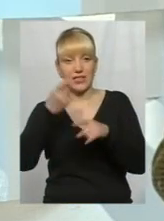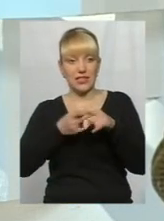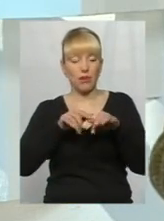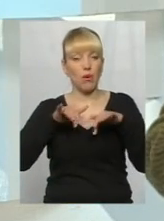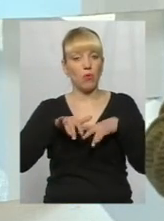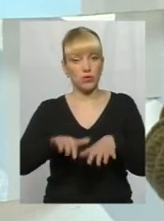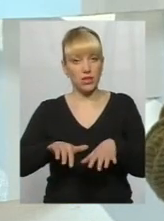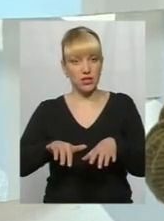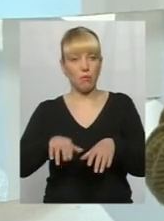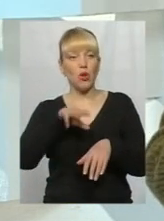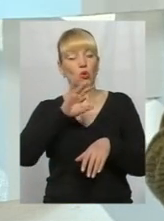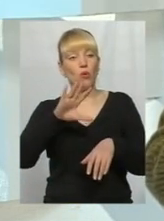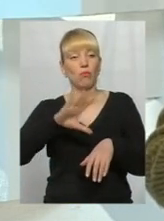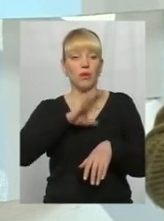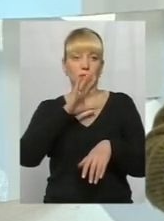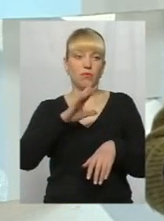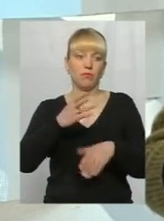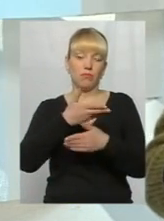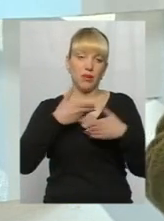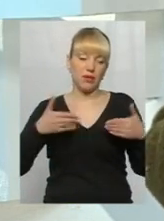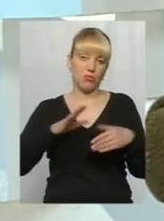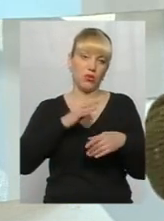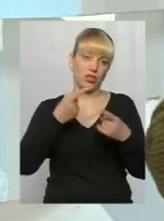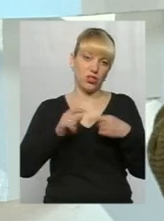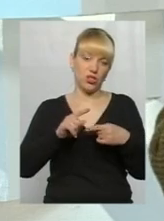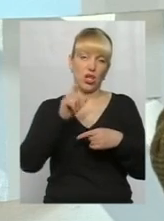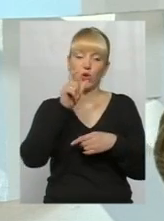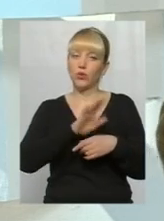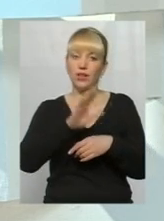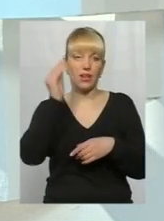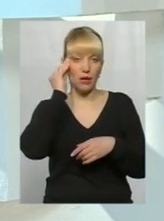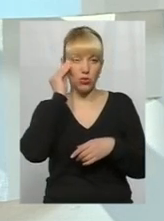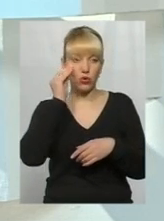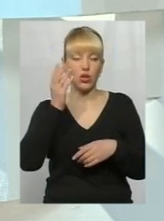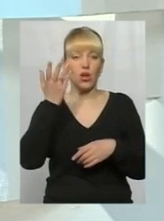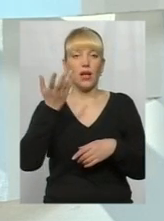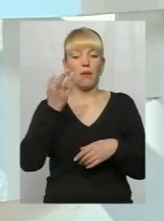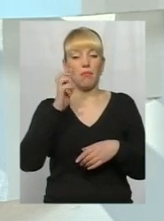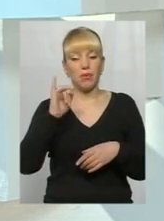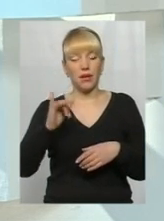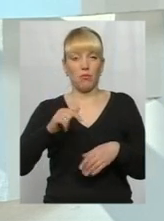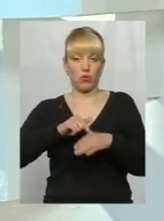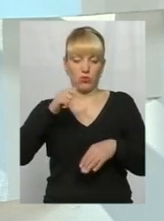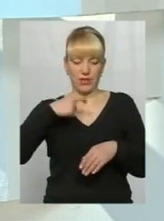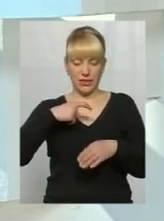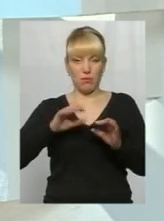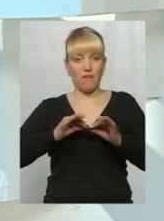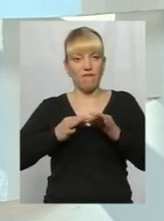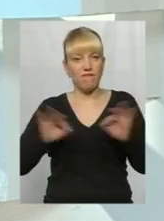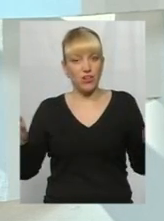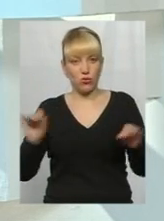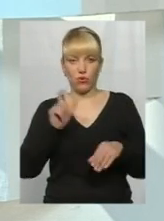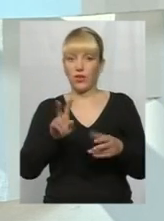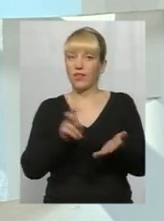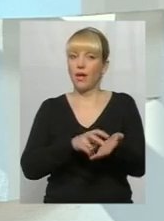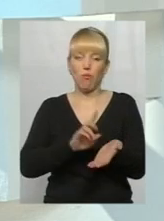процесами, то вони були б іншими. І людина навіть не підозрює, щоб вона почувала себе дійсно вільною людиною, не